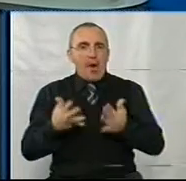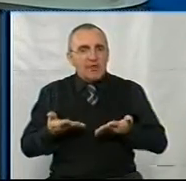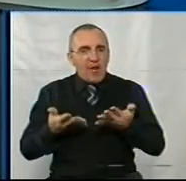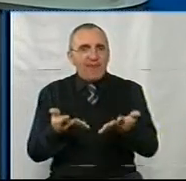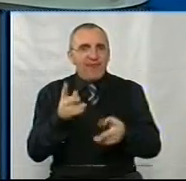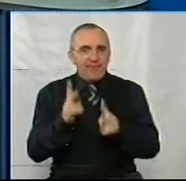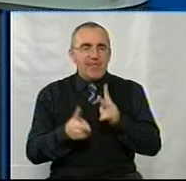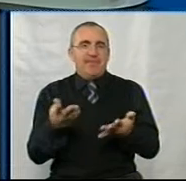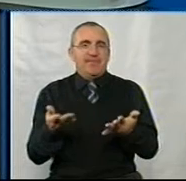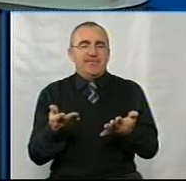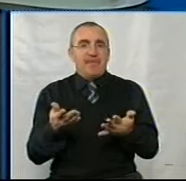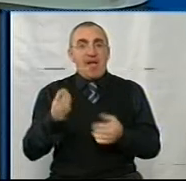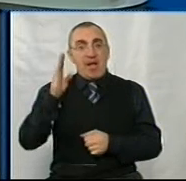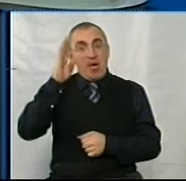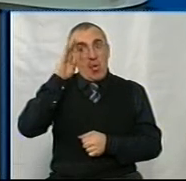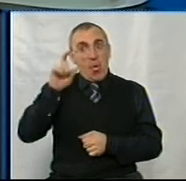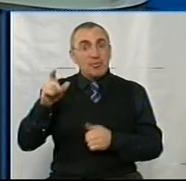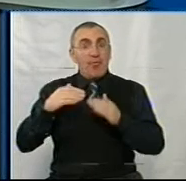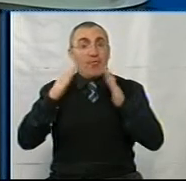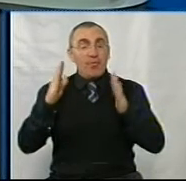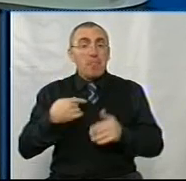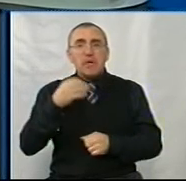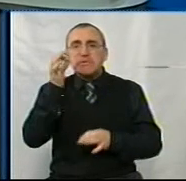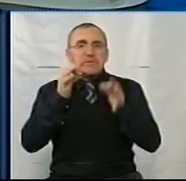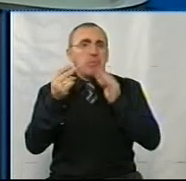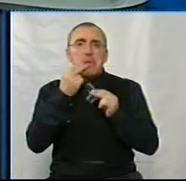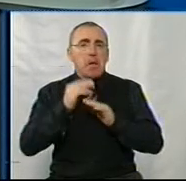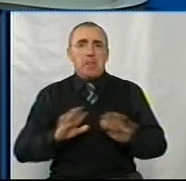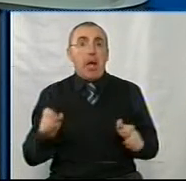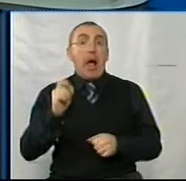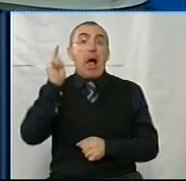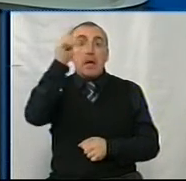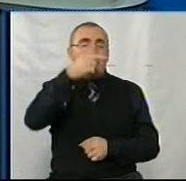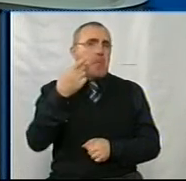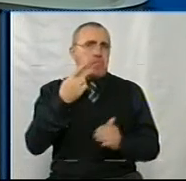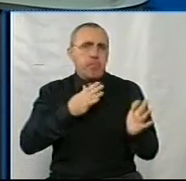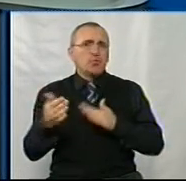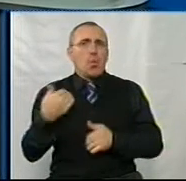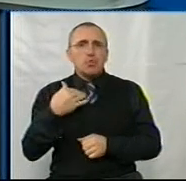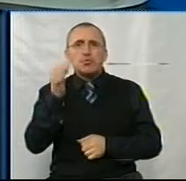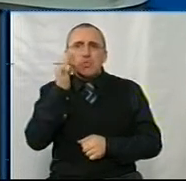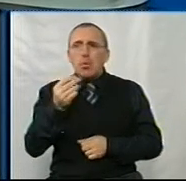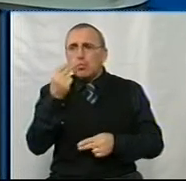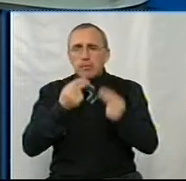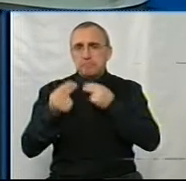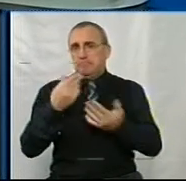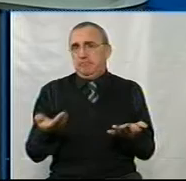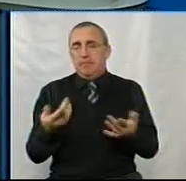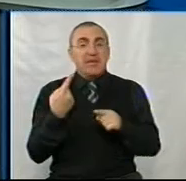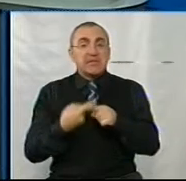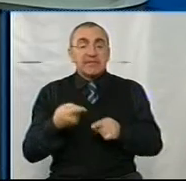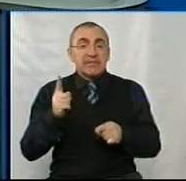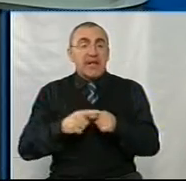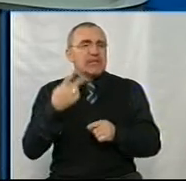Так, особливо хлопців вдома, вони кажуть, ми солодкого не їмо. А там нам постійно хочеться солодкого. Тому це